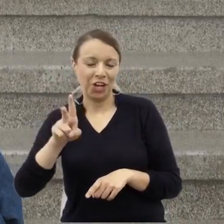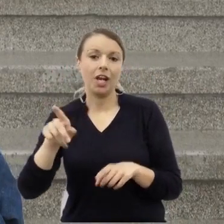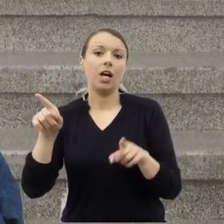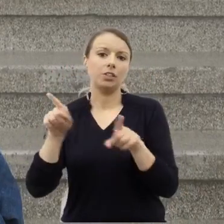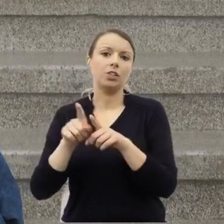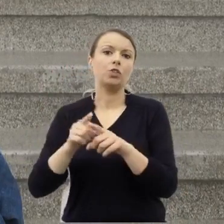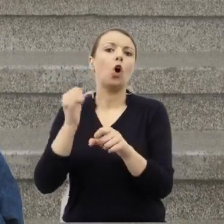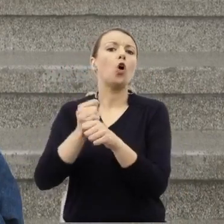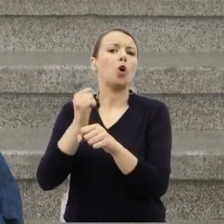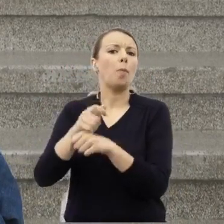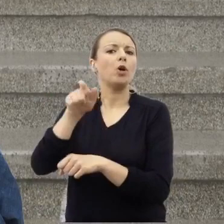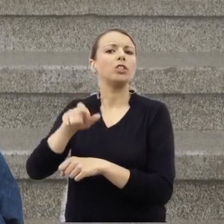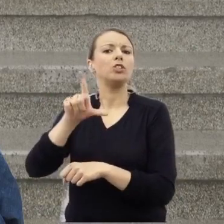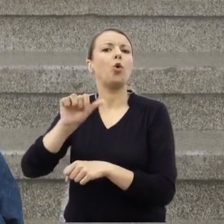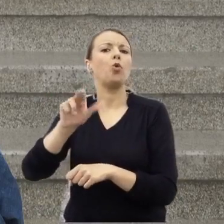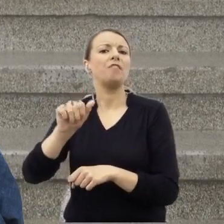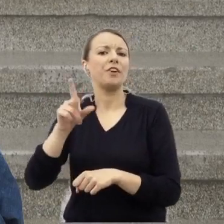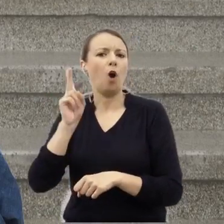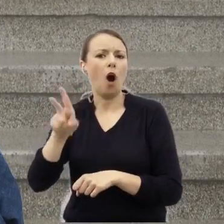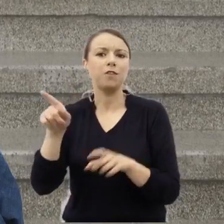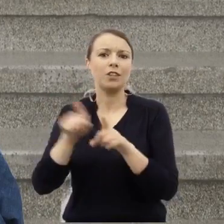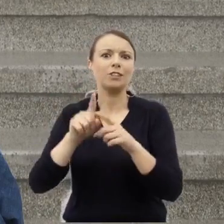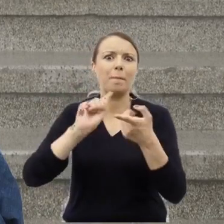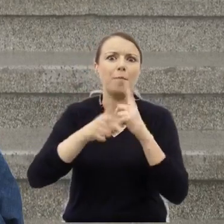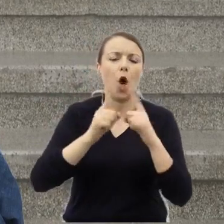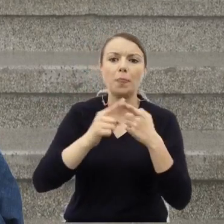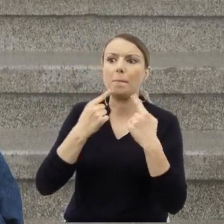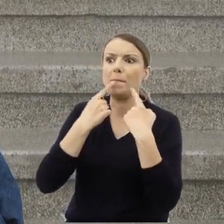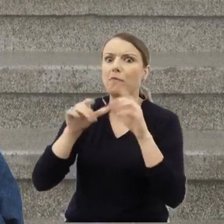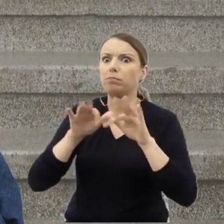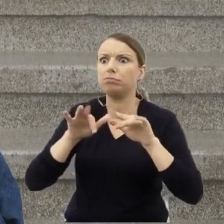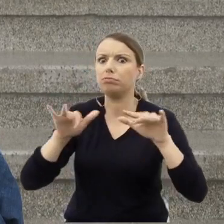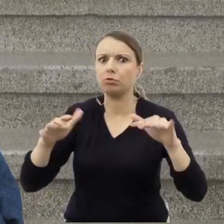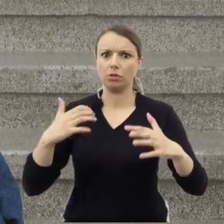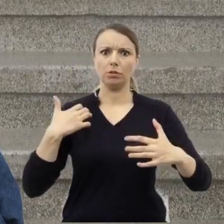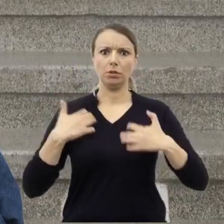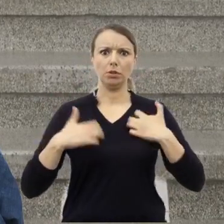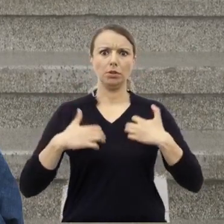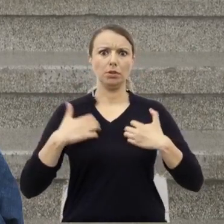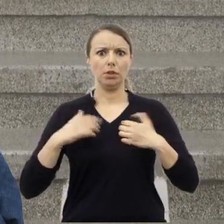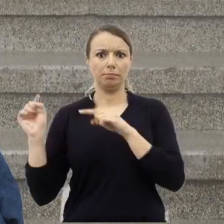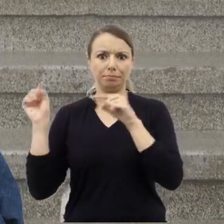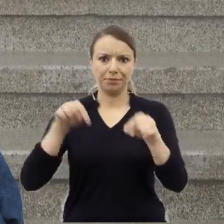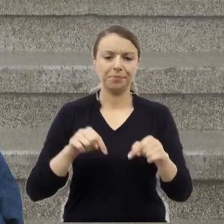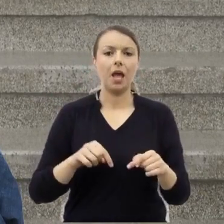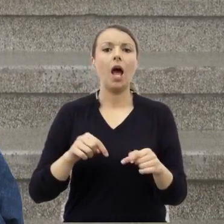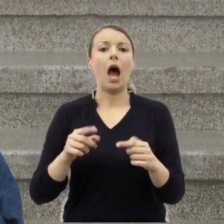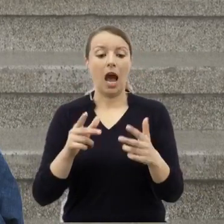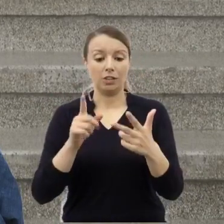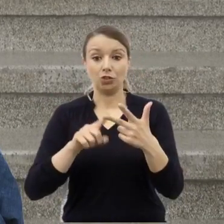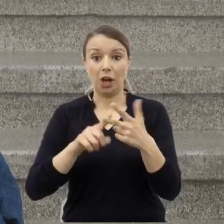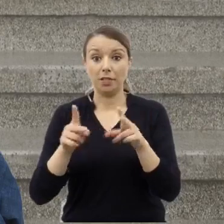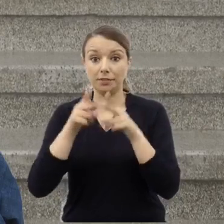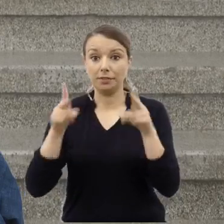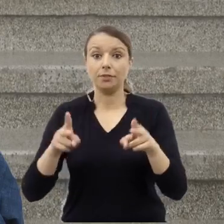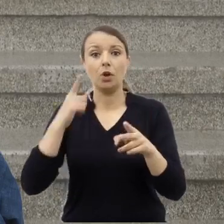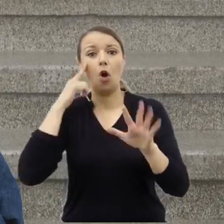zostali podburzeni tą właśnie plotką. I kolejna faza tak koło godziny piętnastej